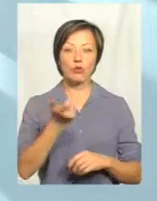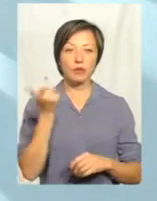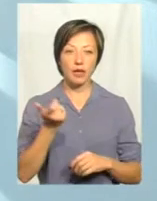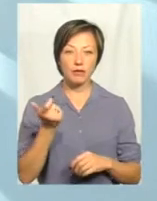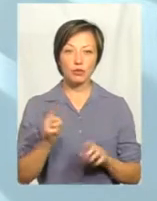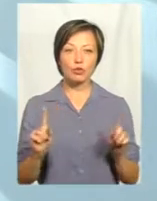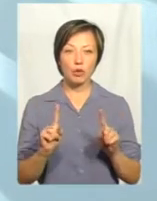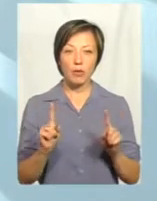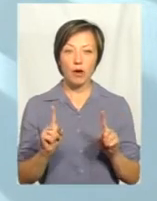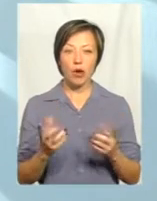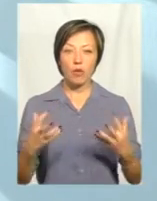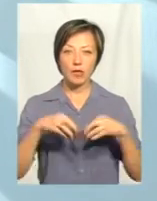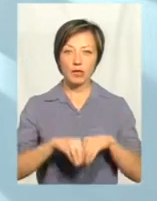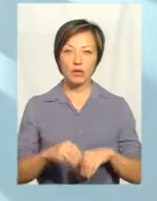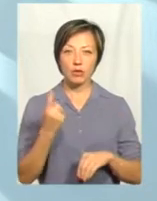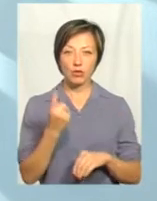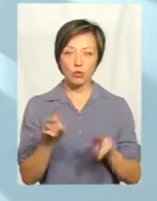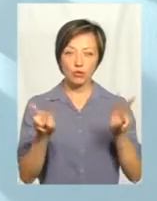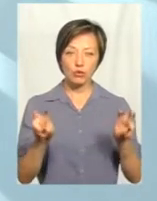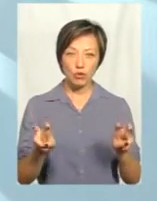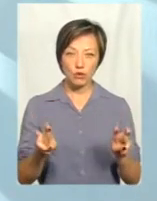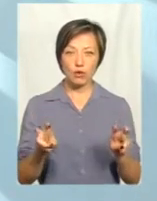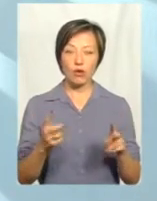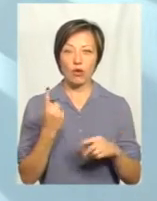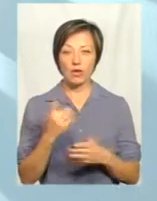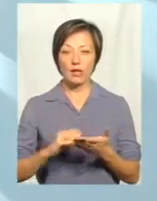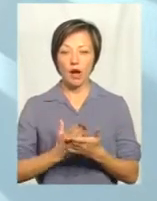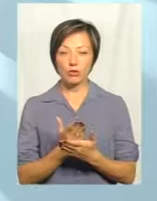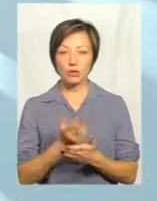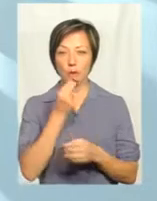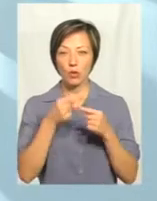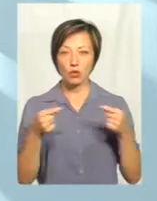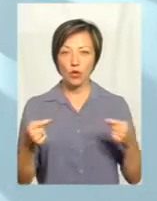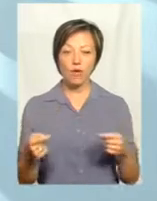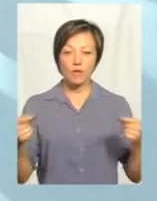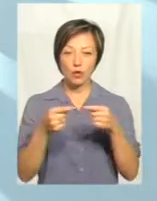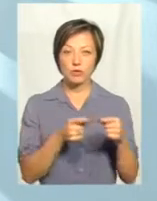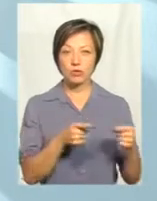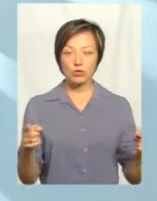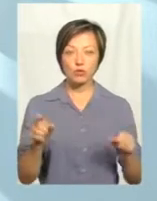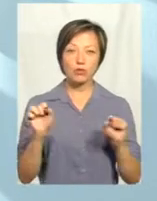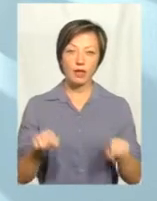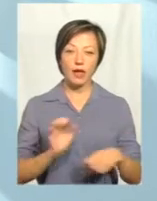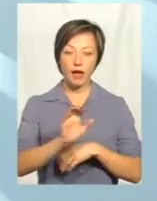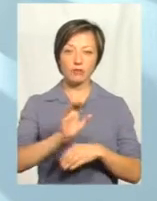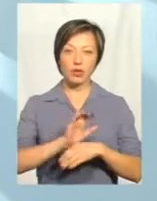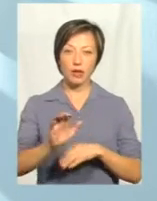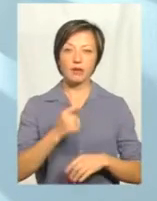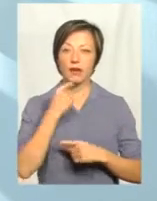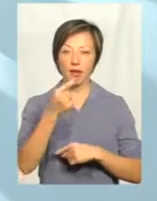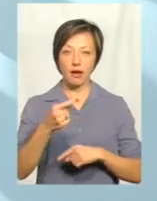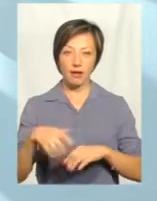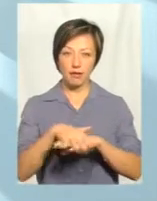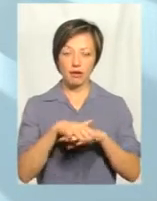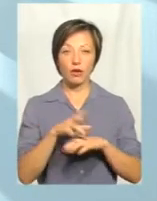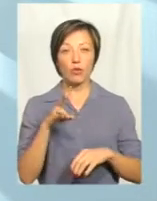для того, щоб об'єдналася в одному сорті, в одній якості продукції, в одному сезоні, щоб не могли їх експортувати на більш далекі ринки.